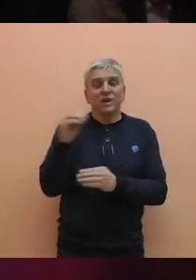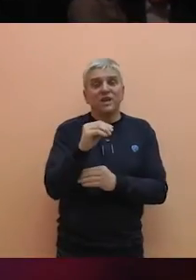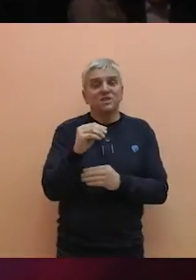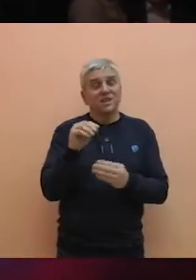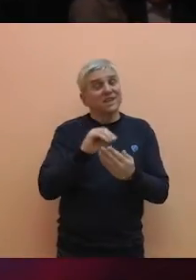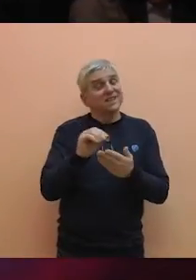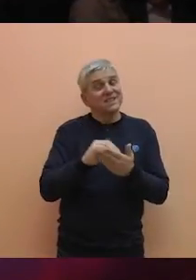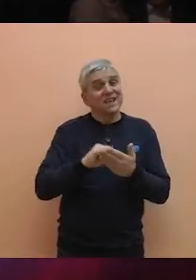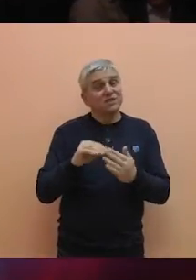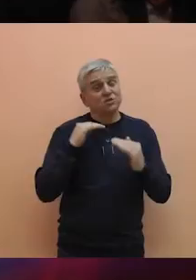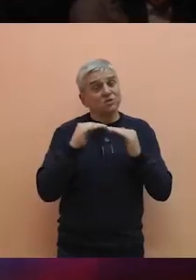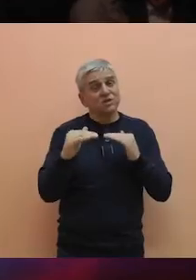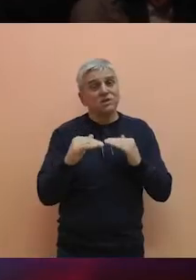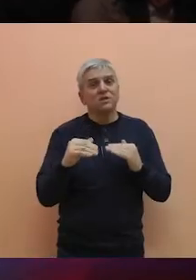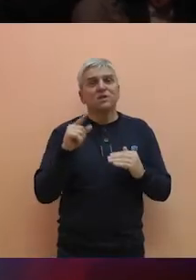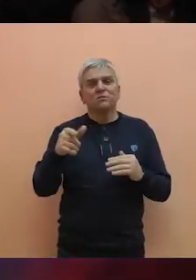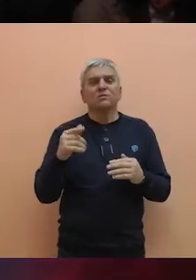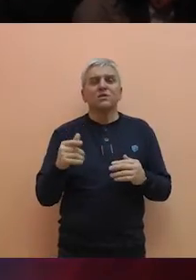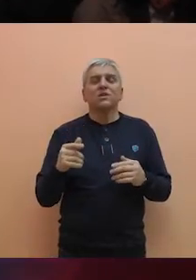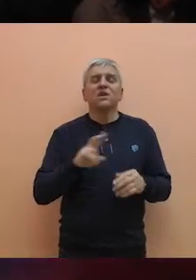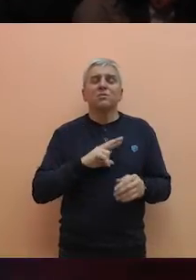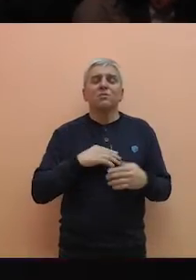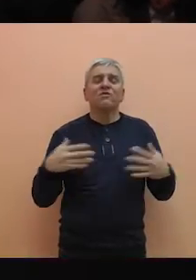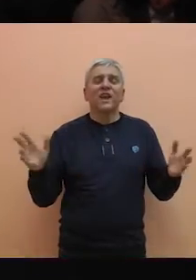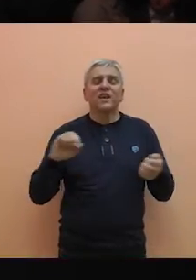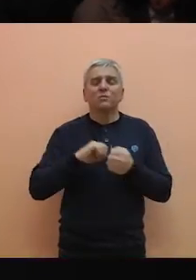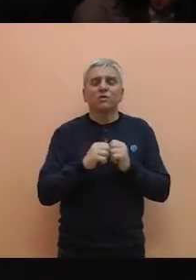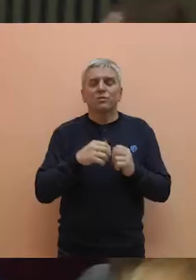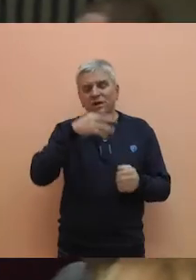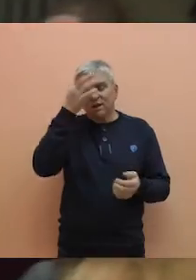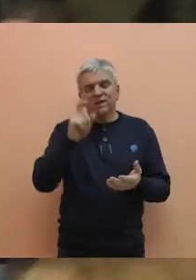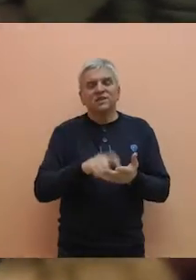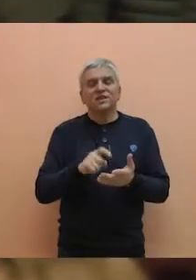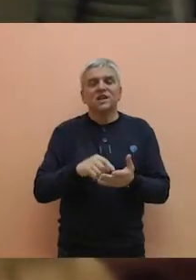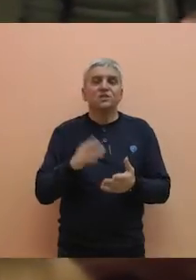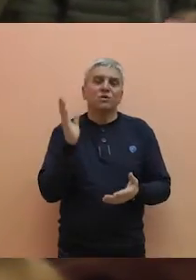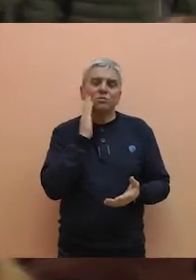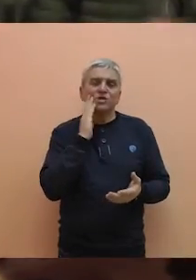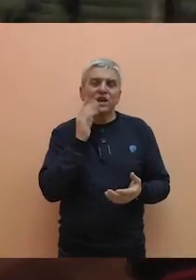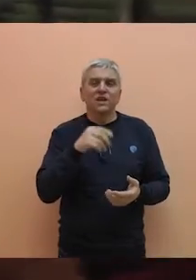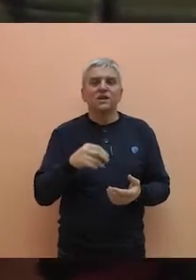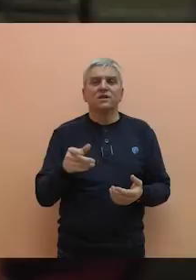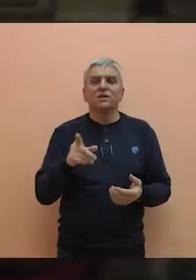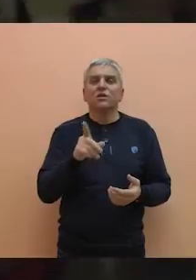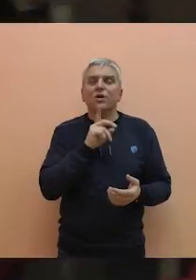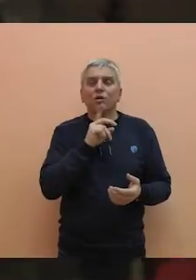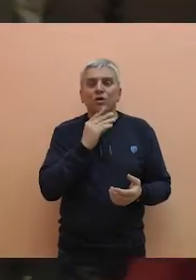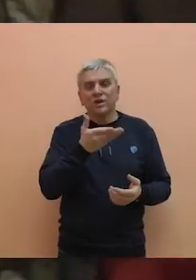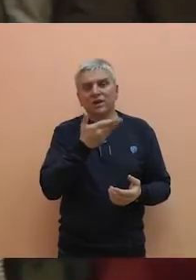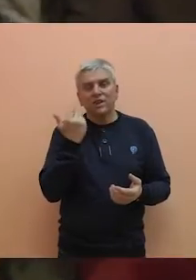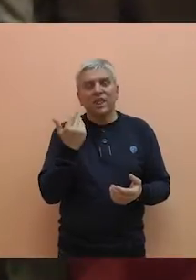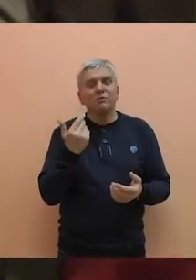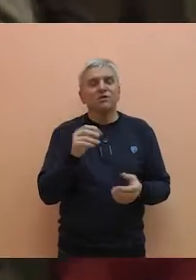samo nam je potrebno da uspijemo da napravimo listu. Mi imamo veliki problem zato što mi tražimo ljude poštene, čestite, a koji